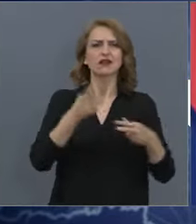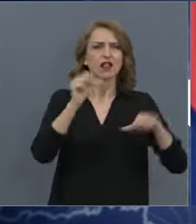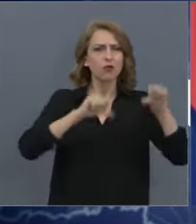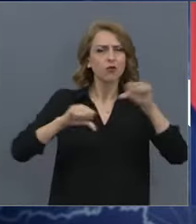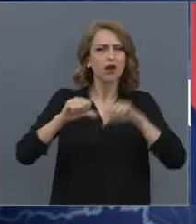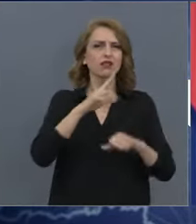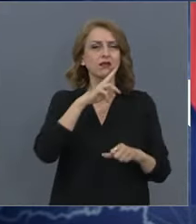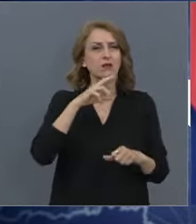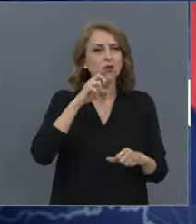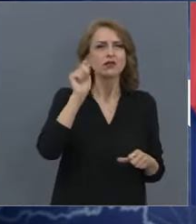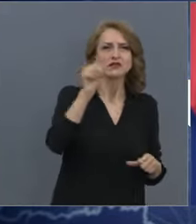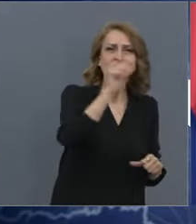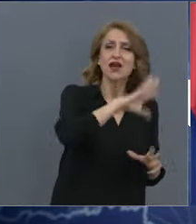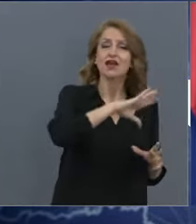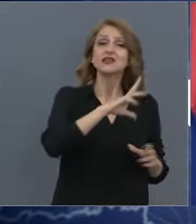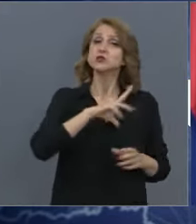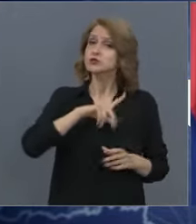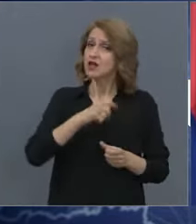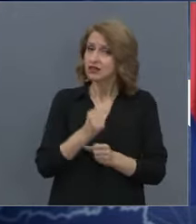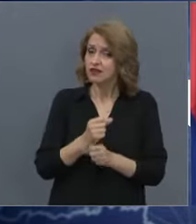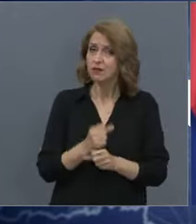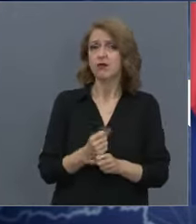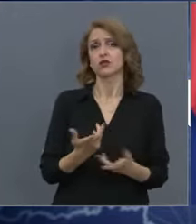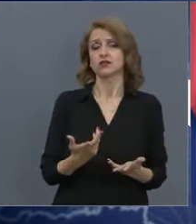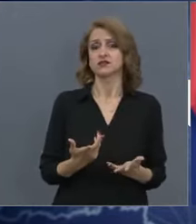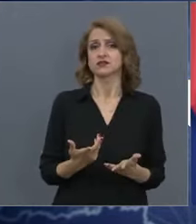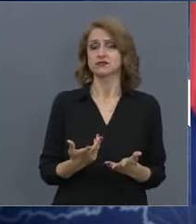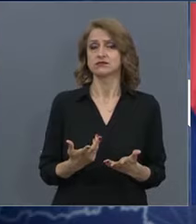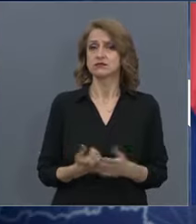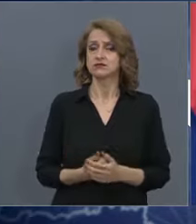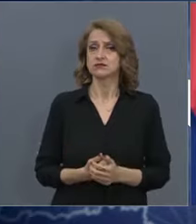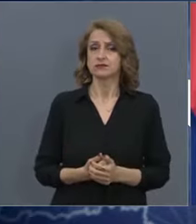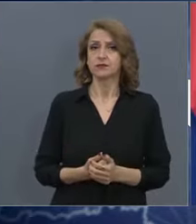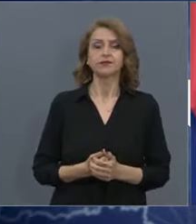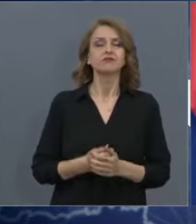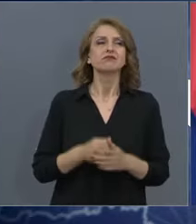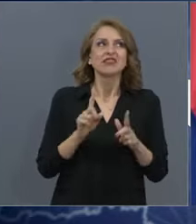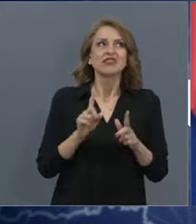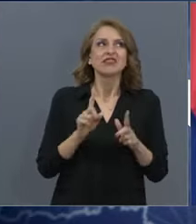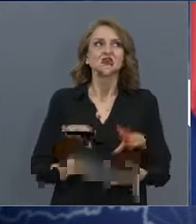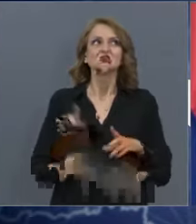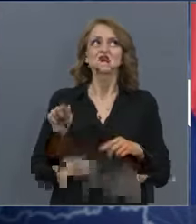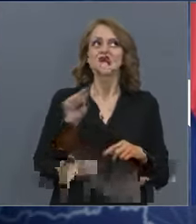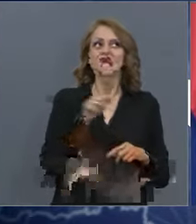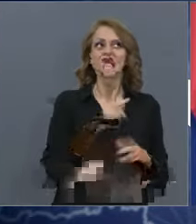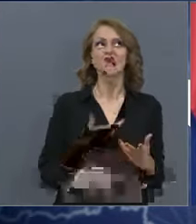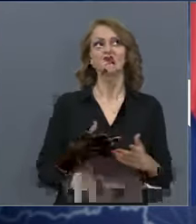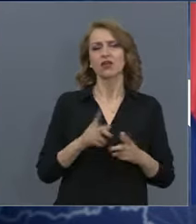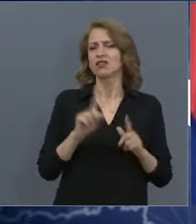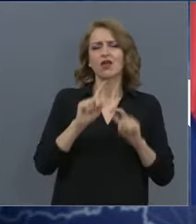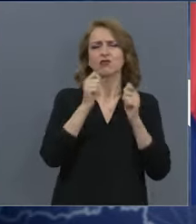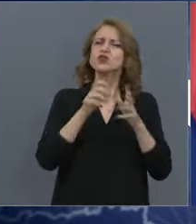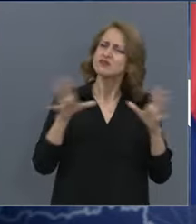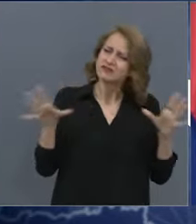полицаи, социални работници, да не пропусна някого, което не е от уважение.